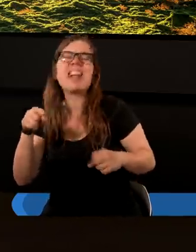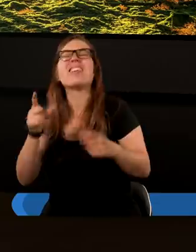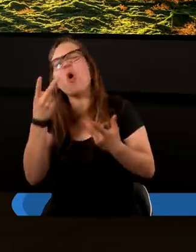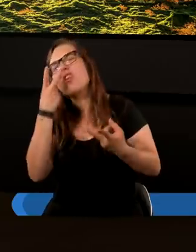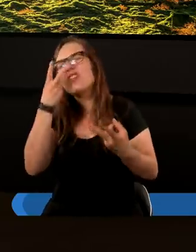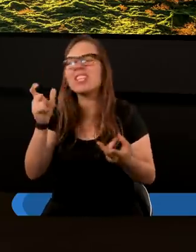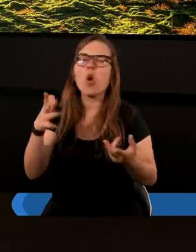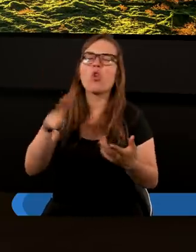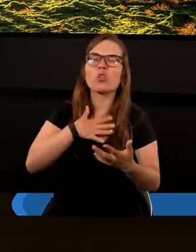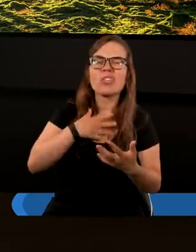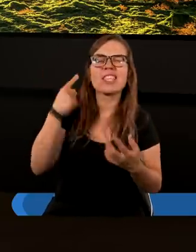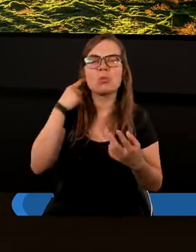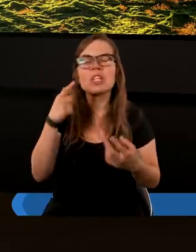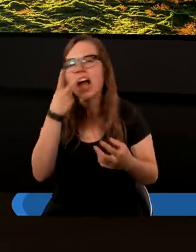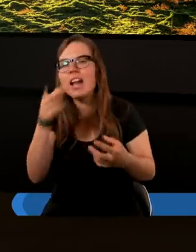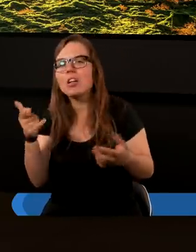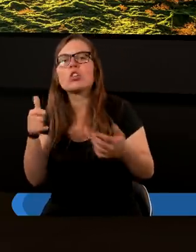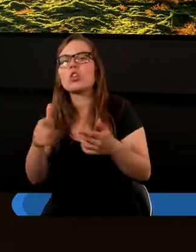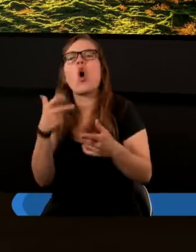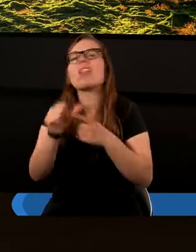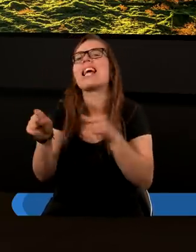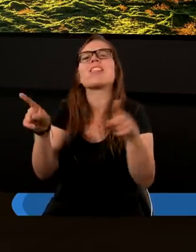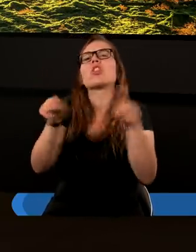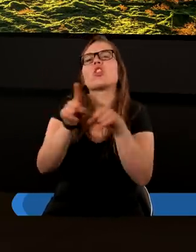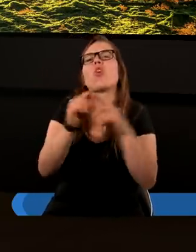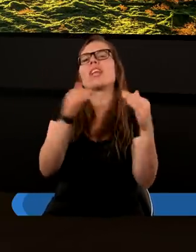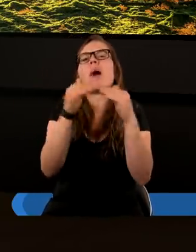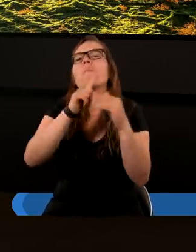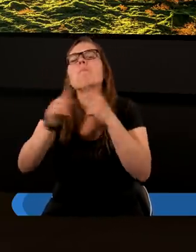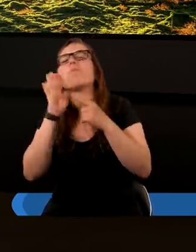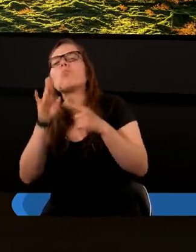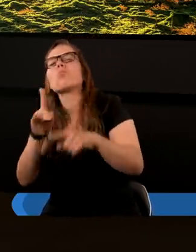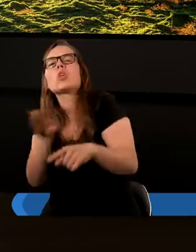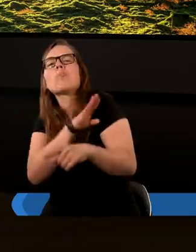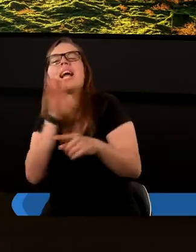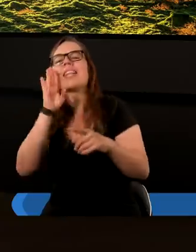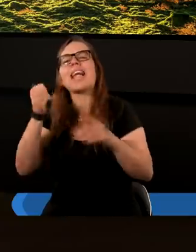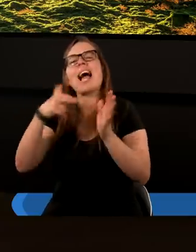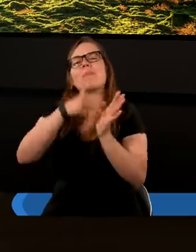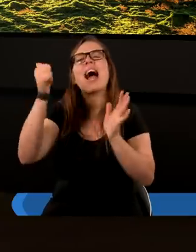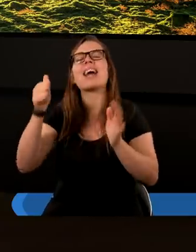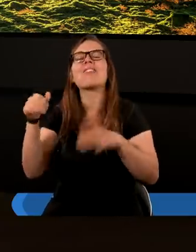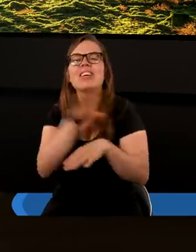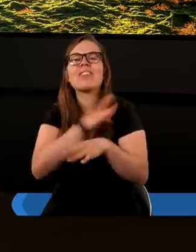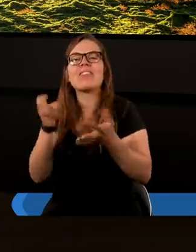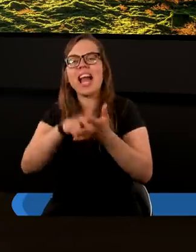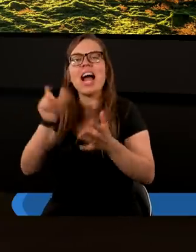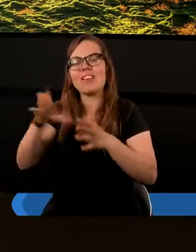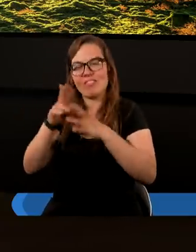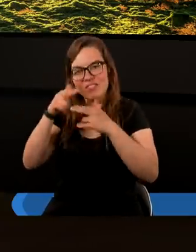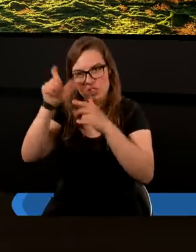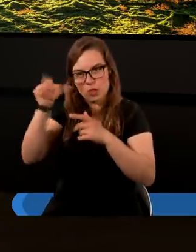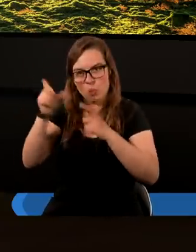widzieli, coś tam się kojarzyło, ale to nie było po śmierci takiej, jaka powinna być.